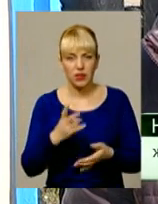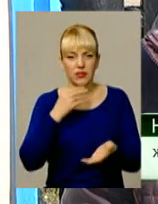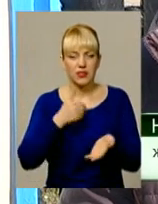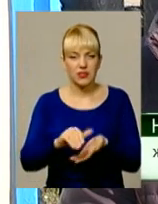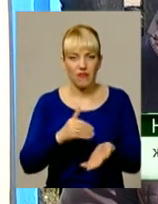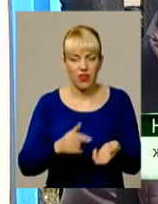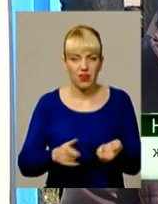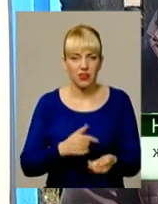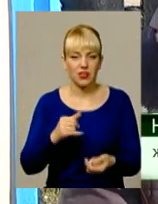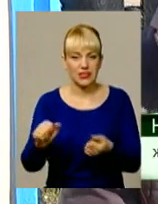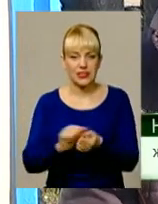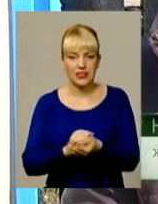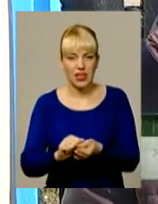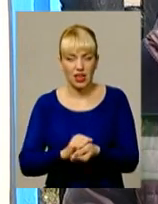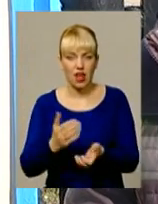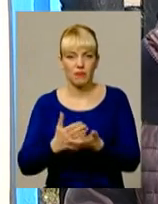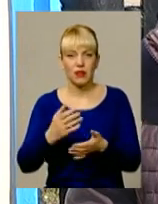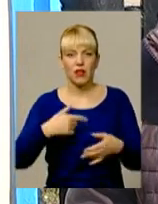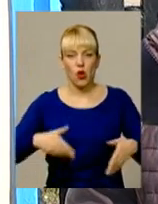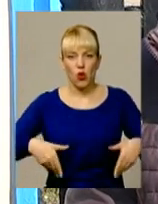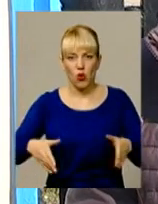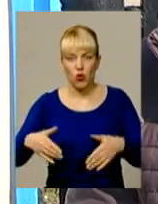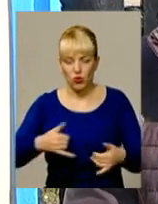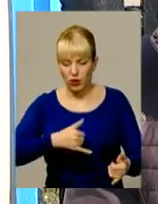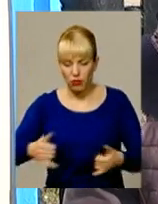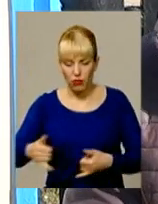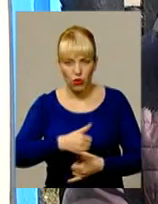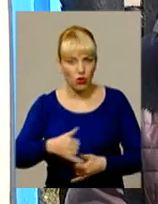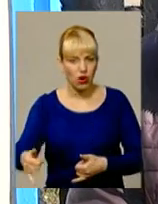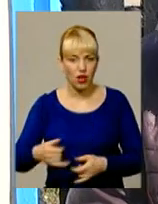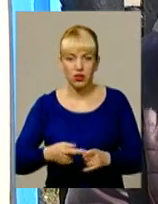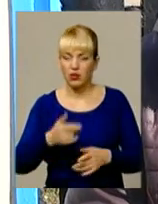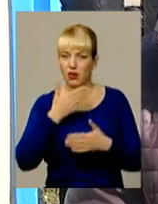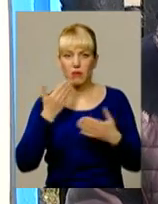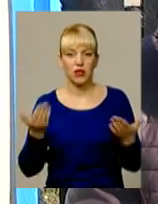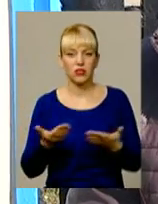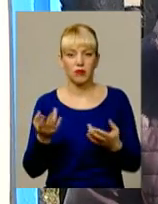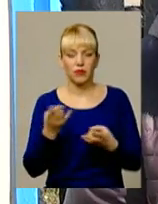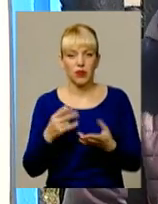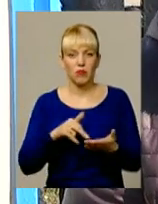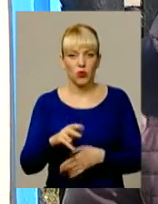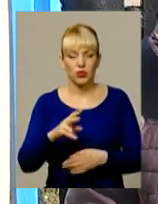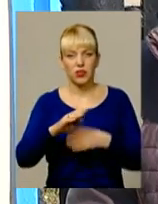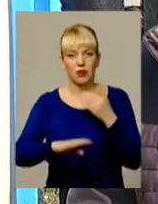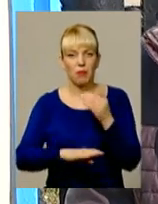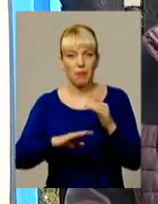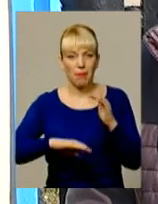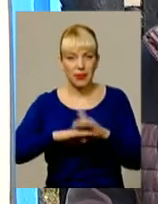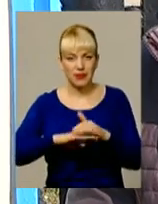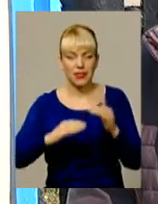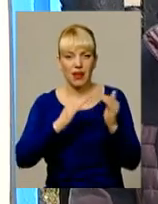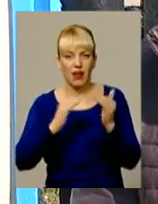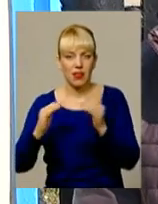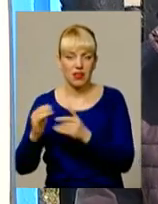якщо треба на геретки поляти, то нема чи розсаду, то треба ходити по підхати або аж туди, до